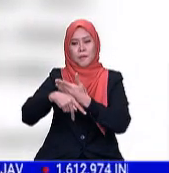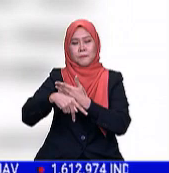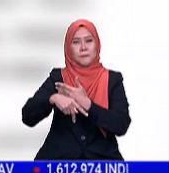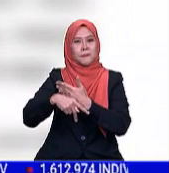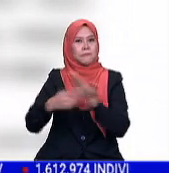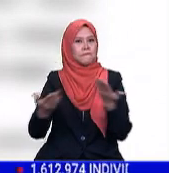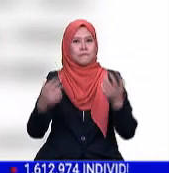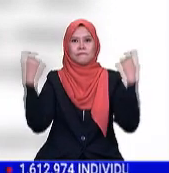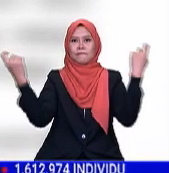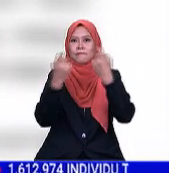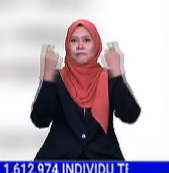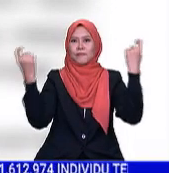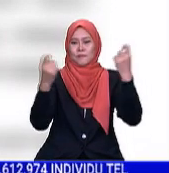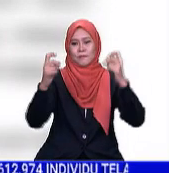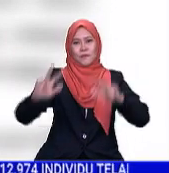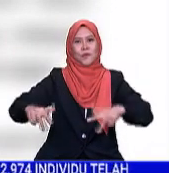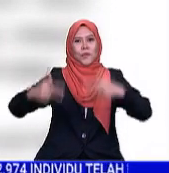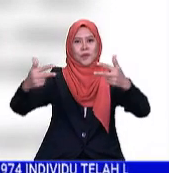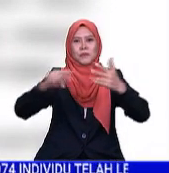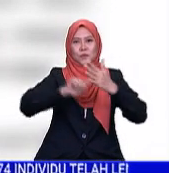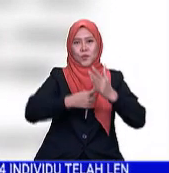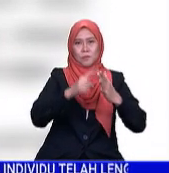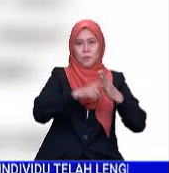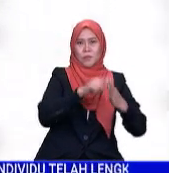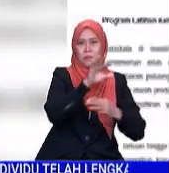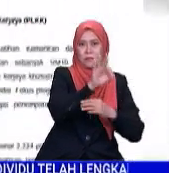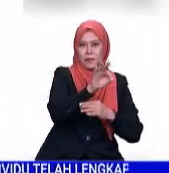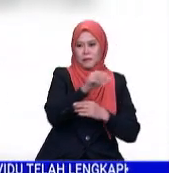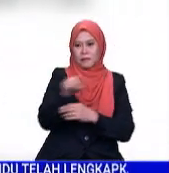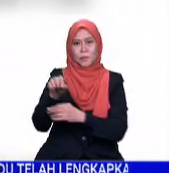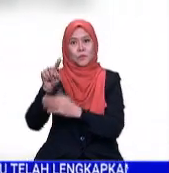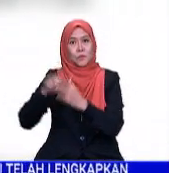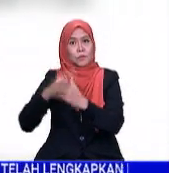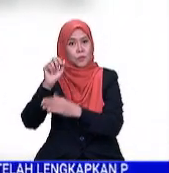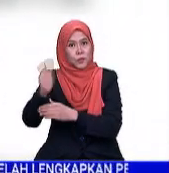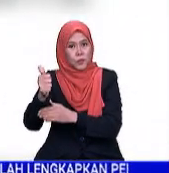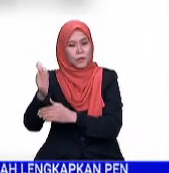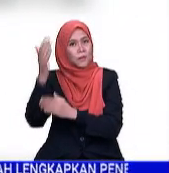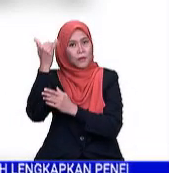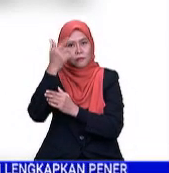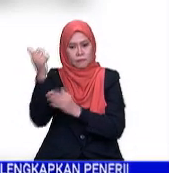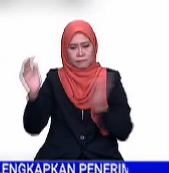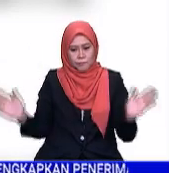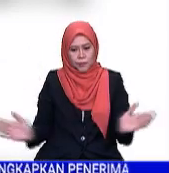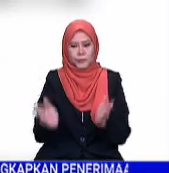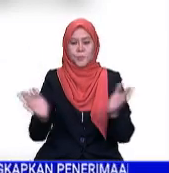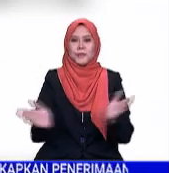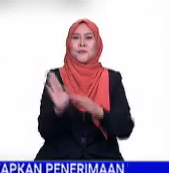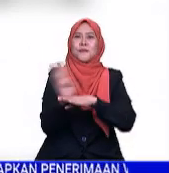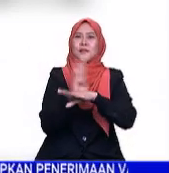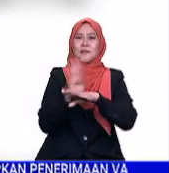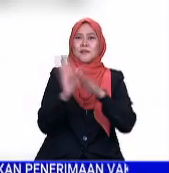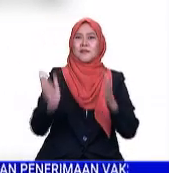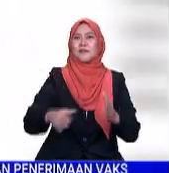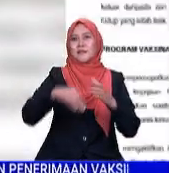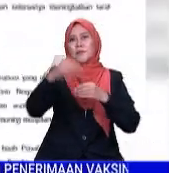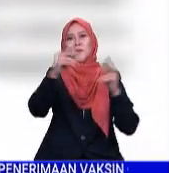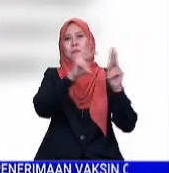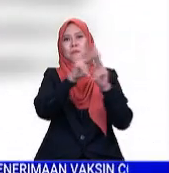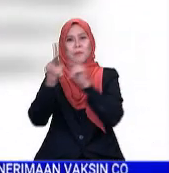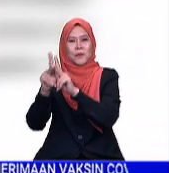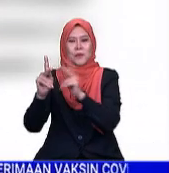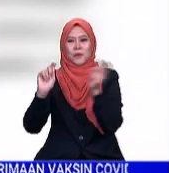berbentuk karnival secara maya bermula September hingga Oktober depan, bertujuan menggalakkan usahawan luar bandar beralih kepada platform